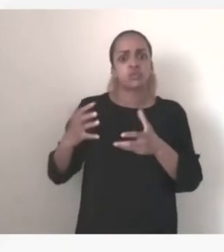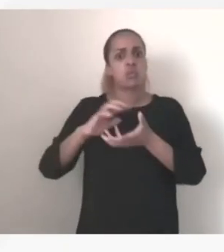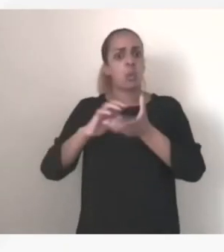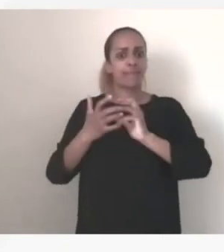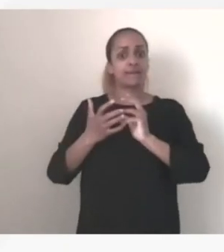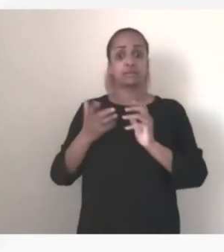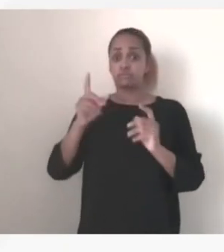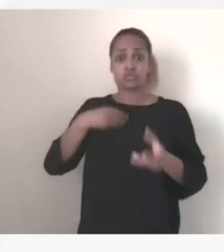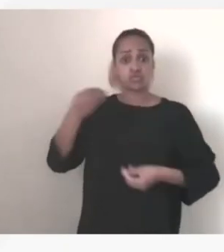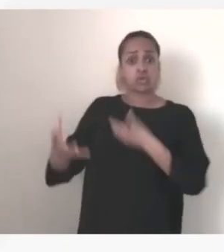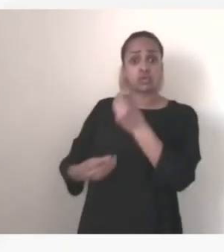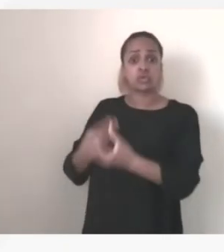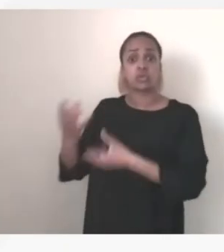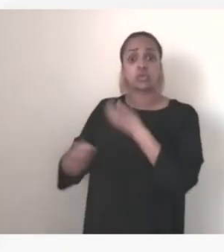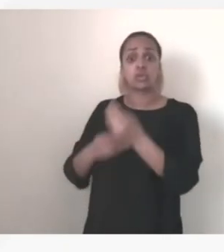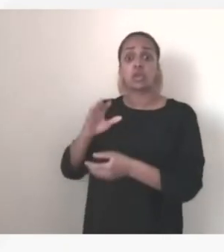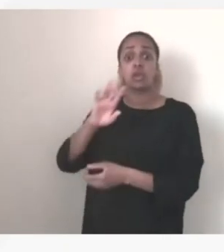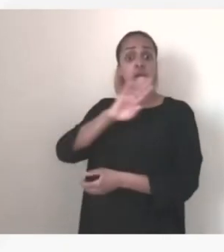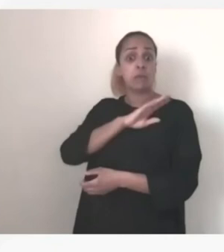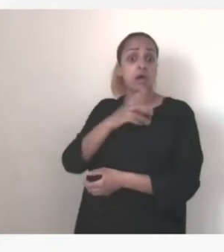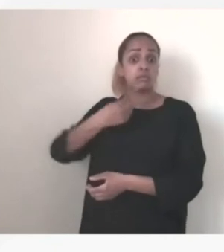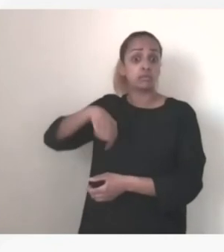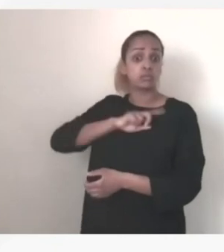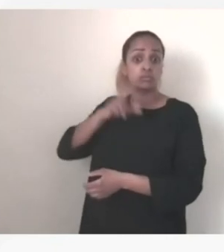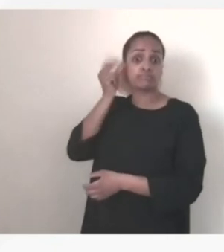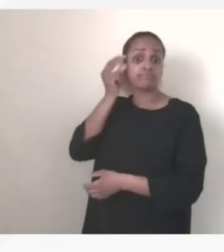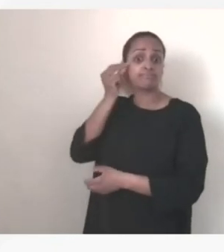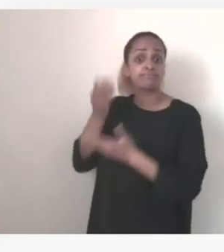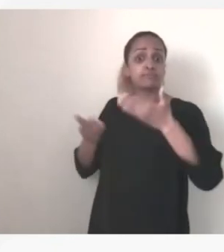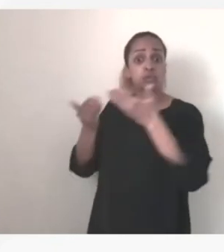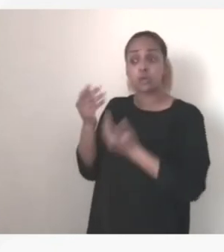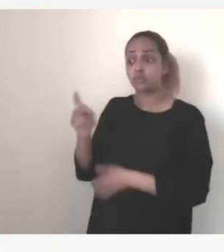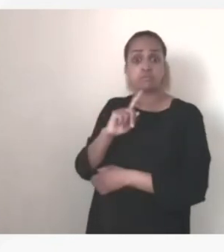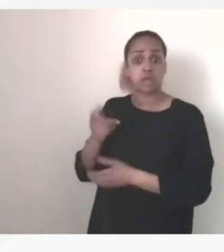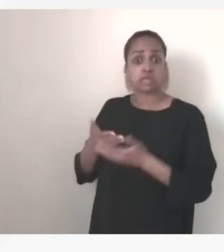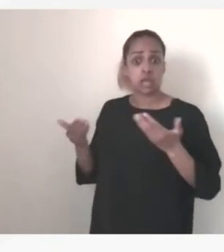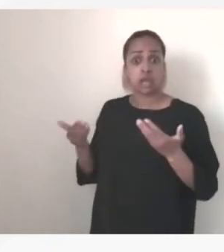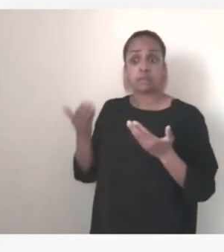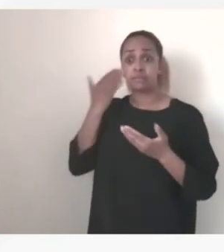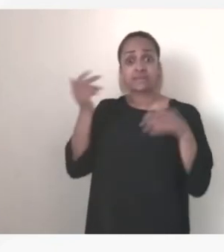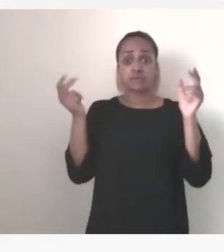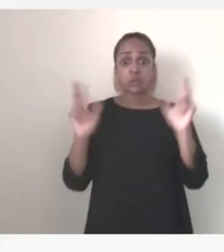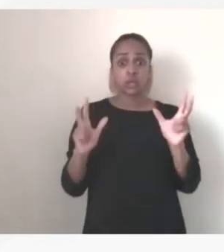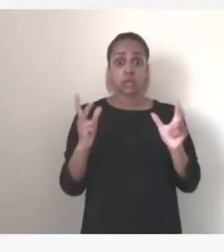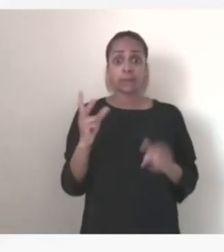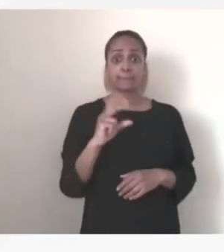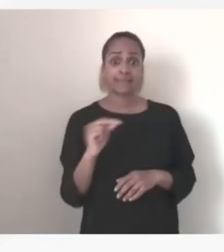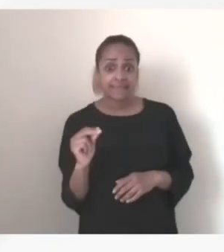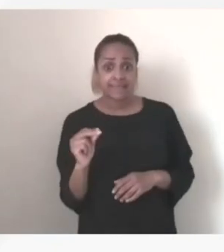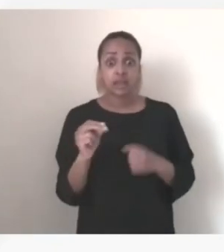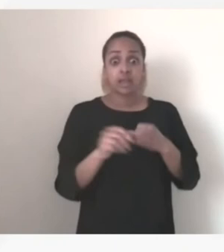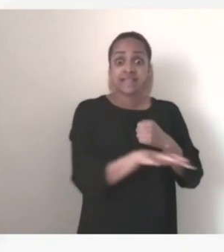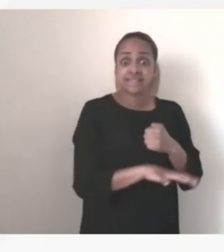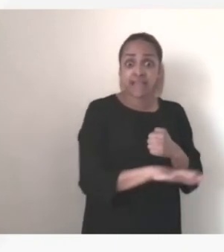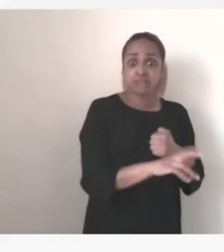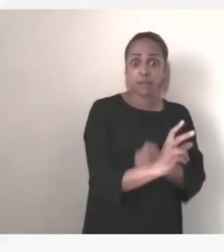ukrainiens dans un contexte dont on comprend très bien qu'il n pas si facile dès lors qu'un ordinateur sans vent pan une ferme de serveurs sans vent pan d'aller les remplacer